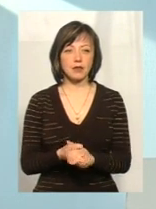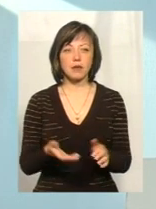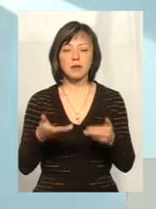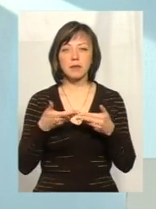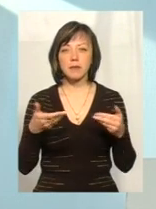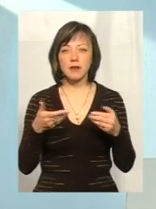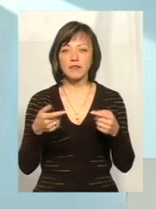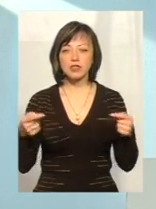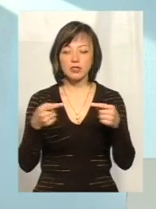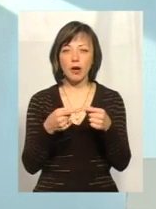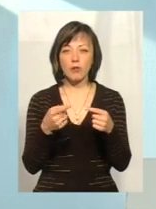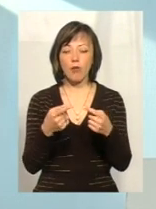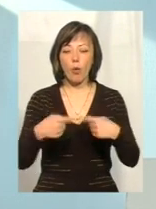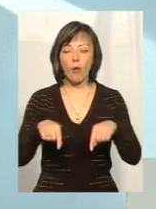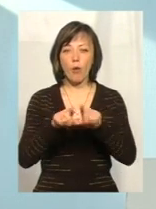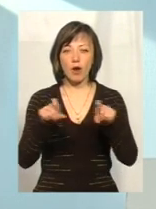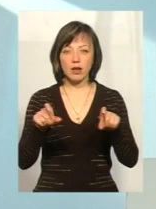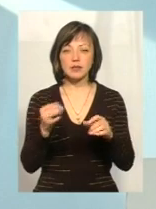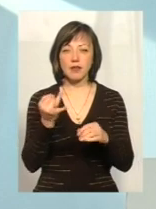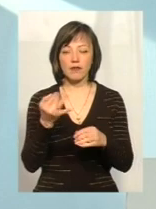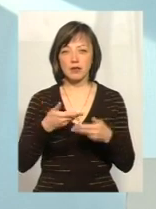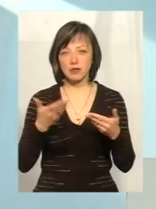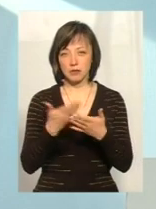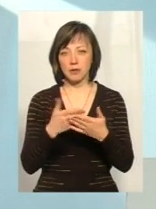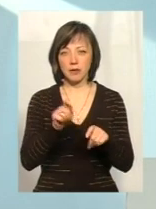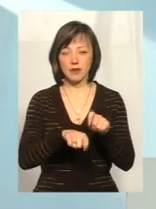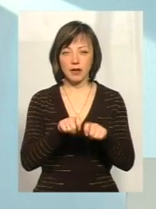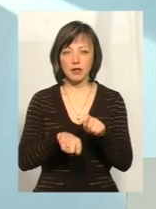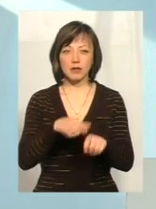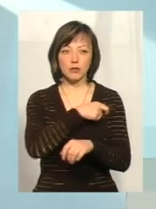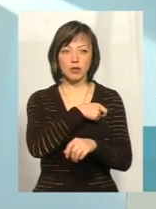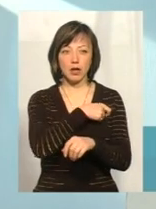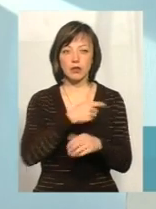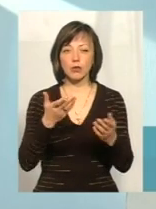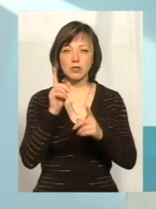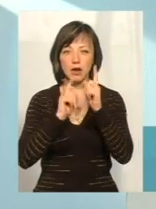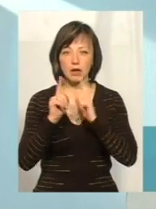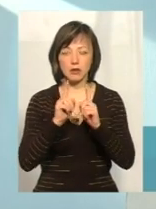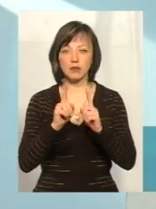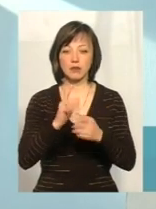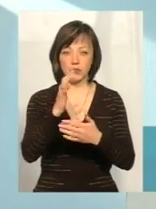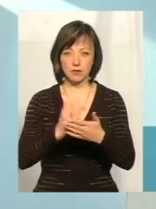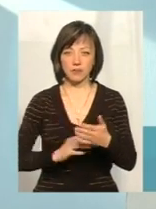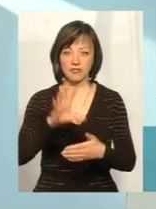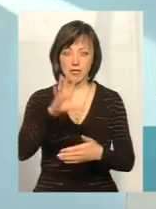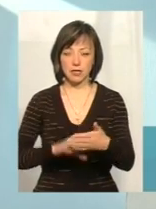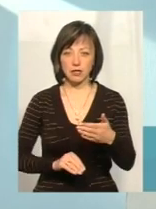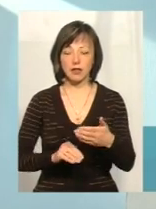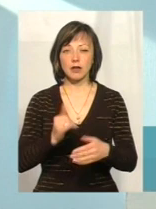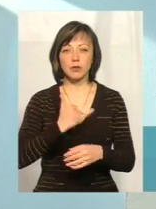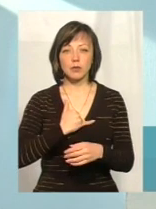орган, який нас цікавий. Тобто, в даному випадку, вже якщо перевіряються, там депутати якоїсь ради, то вони перевіряються. От у нас був